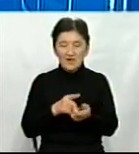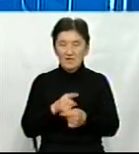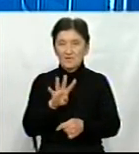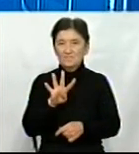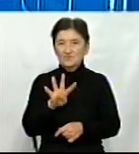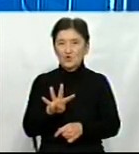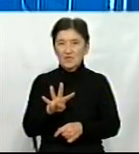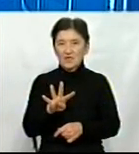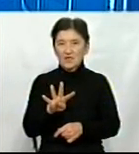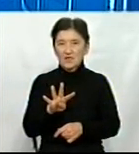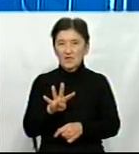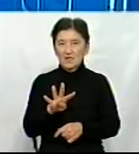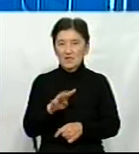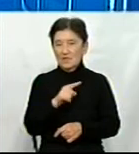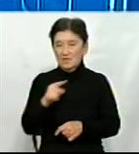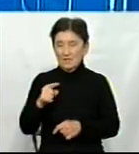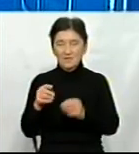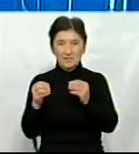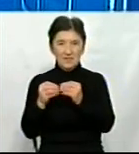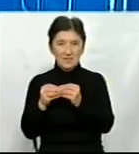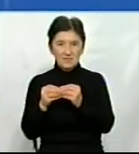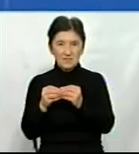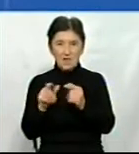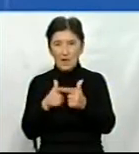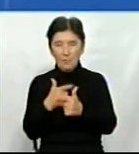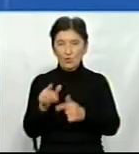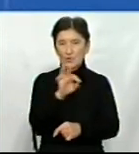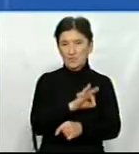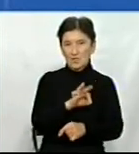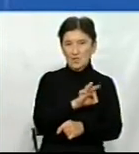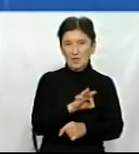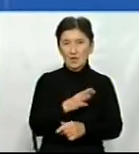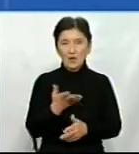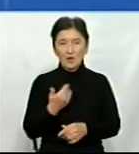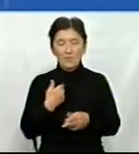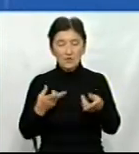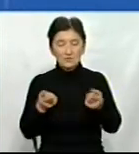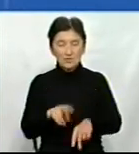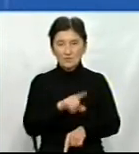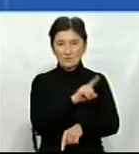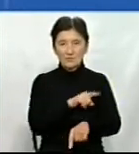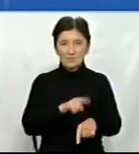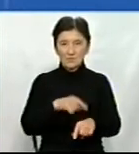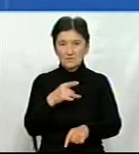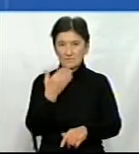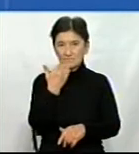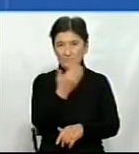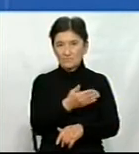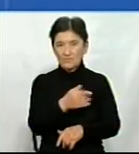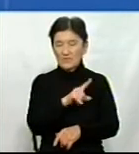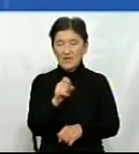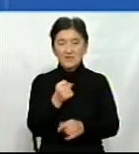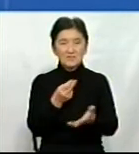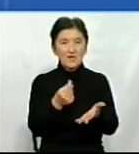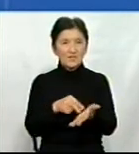-10 разів або взагалі ноль. Ми не встигли запитати Сергія Петровича Таровика саме за ціни,